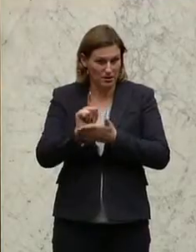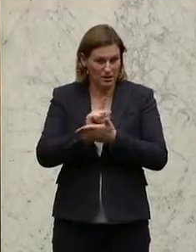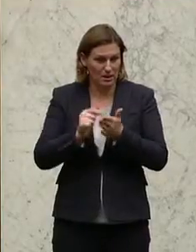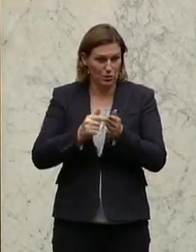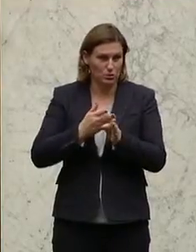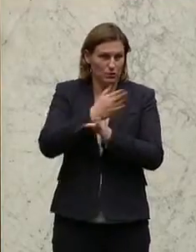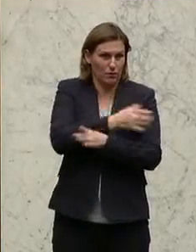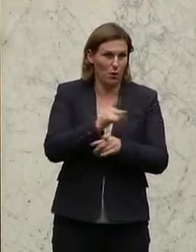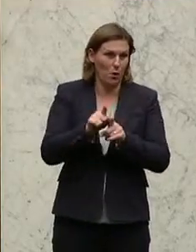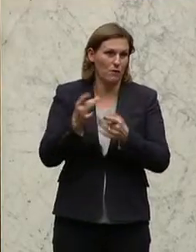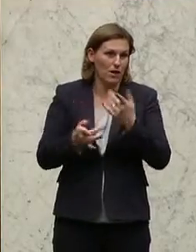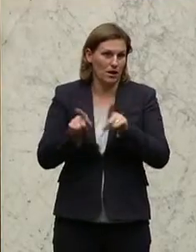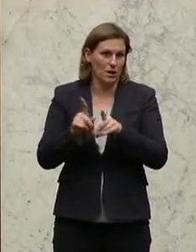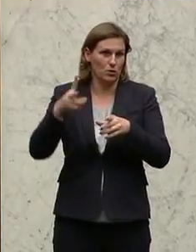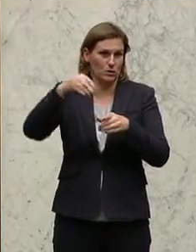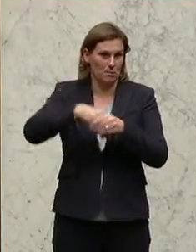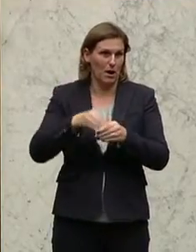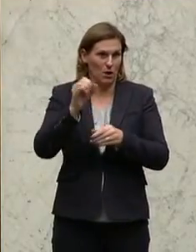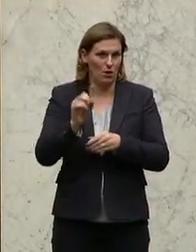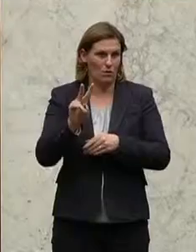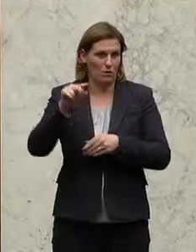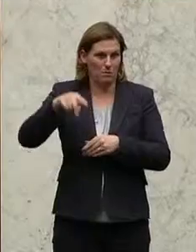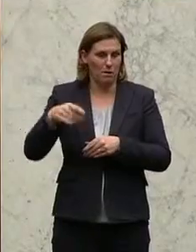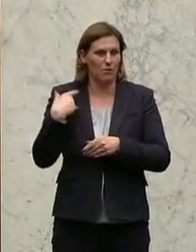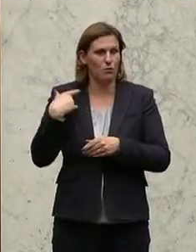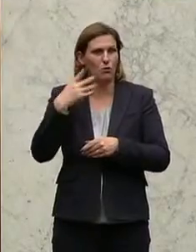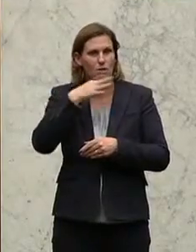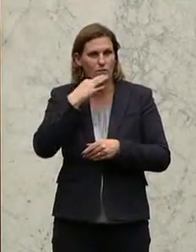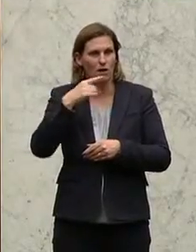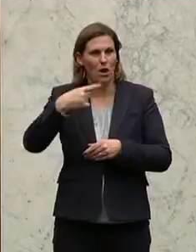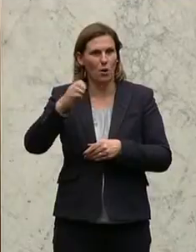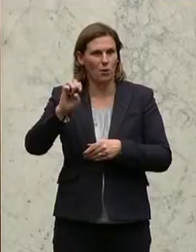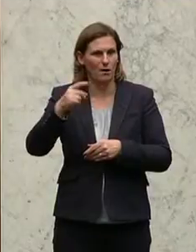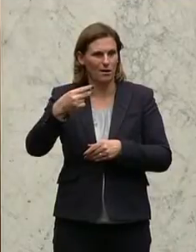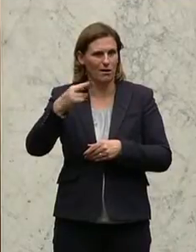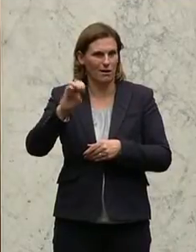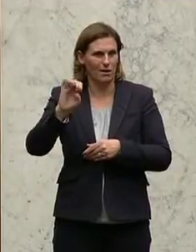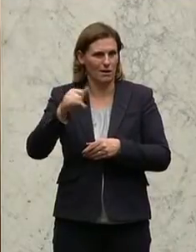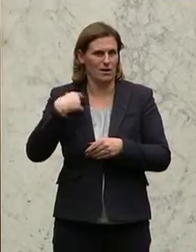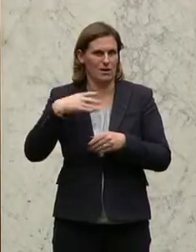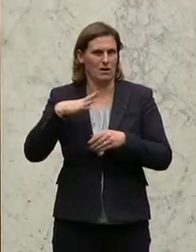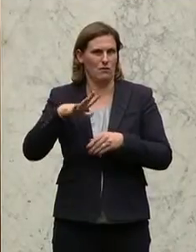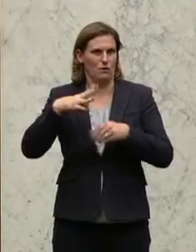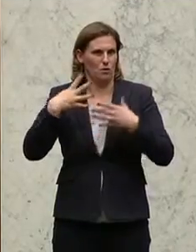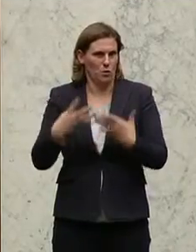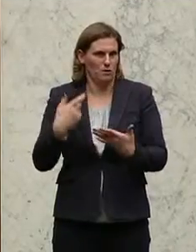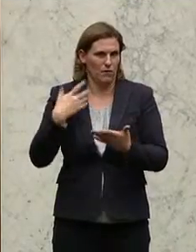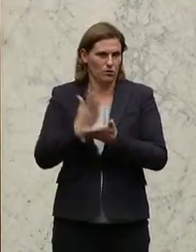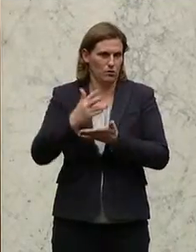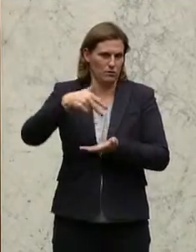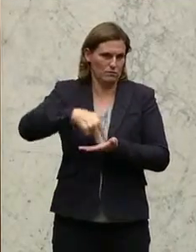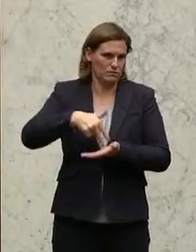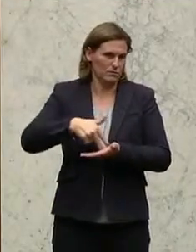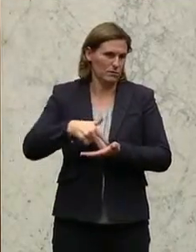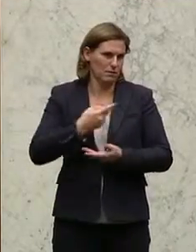vielleicht die ÖVP auch noch mit dabei. Weil damals war die Frau Elisabeth Gera verantwortlich seit 1995. Also ich würde mich freuen, wenn Sie